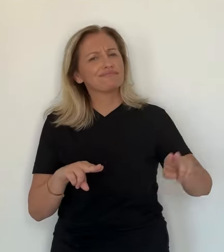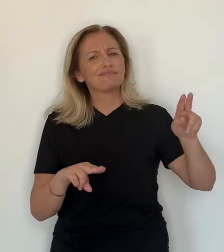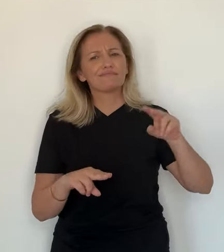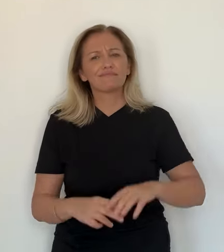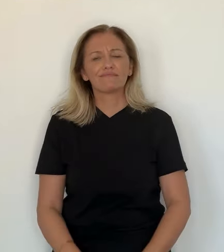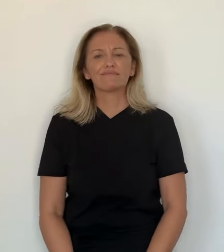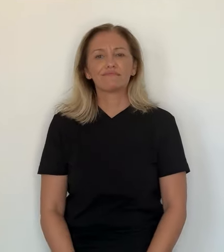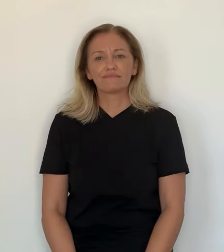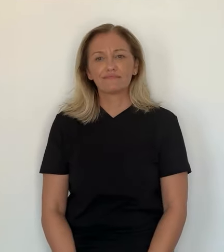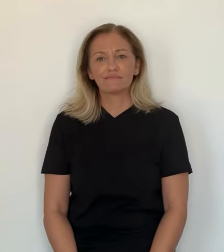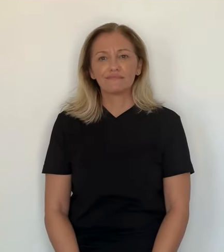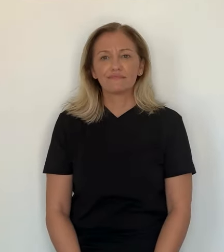structure du toit de la Tribune Ouest.